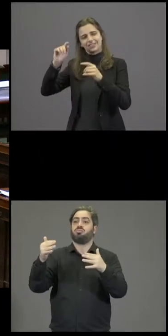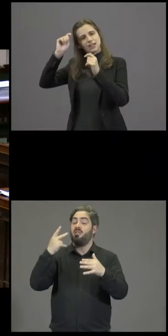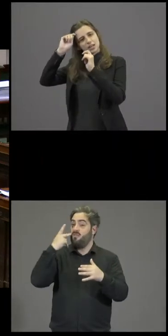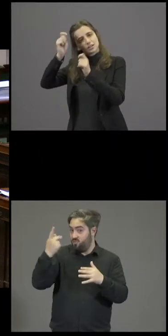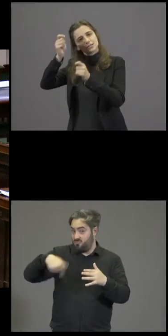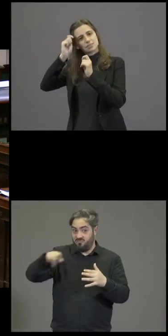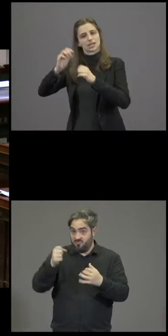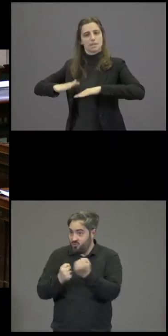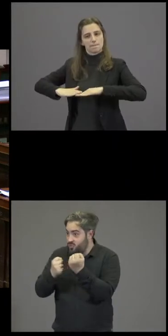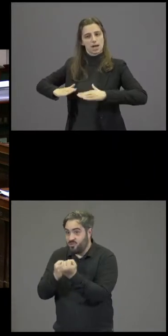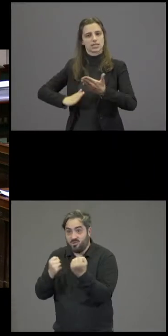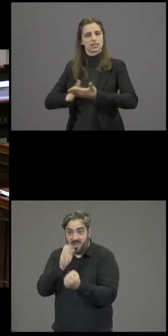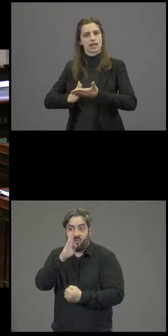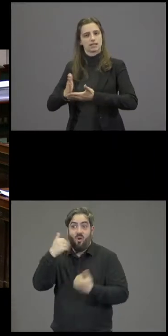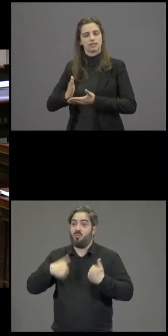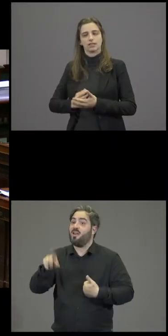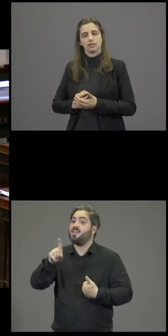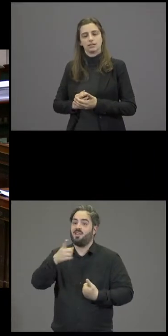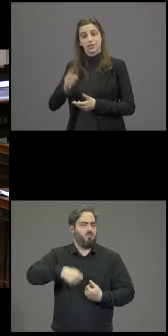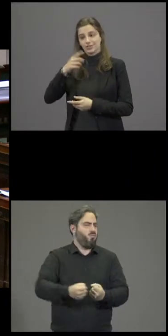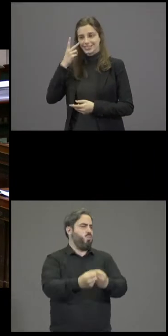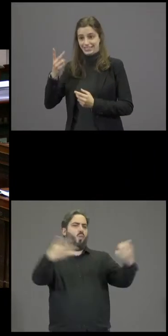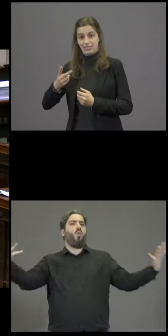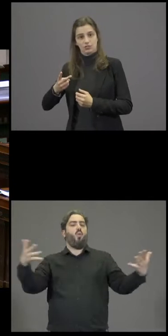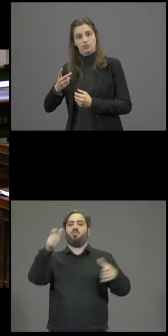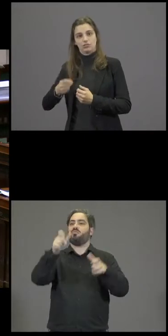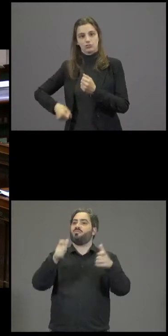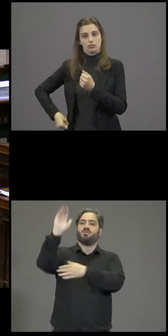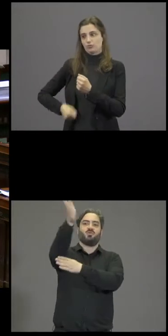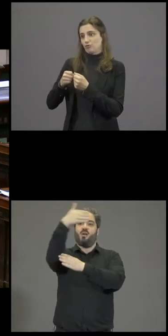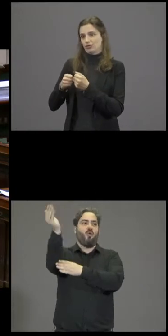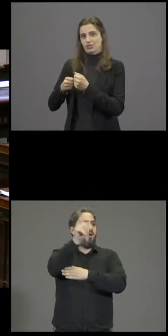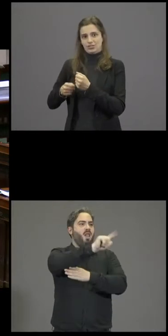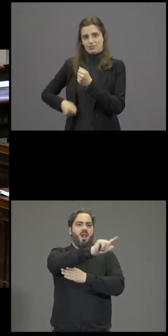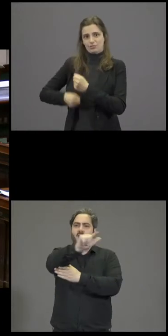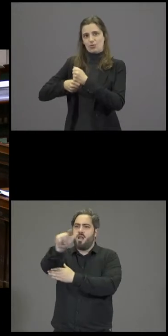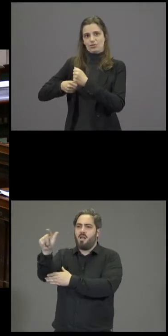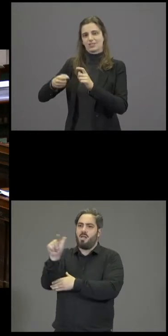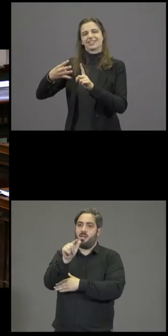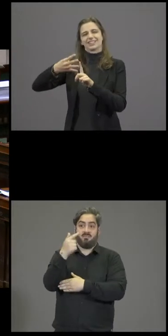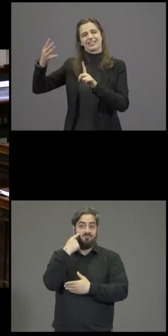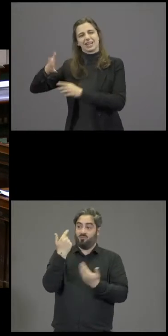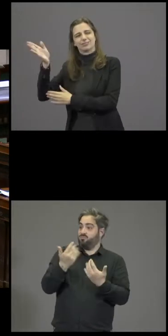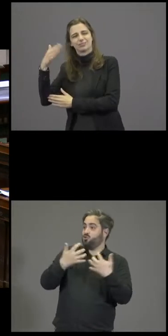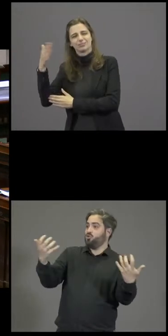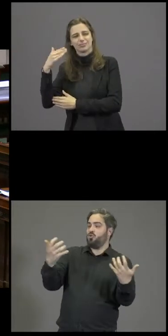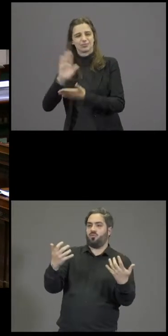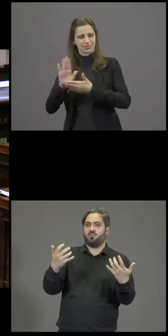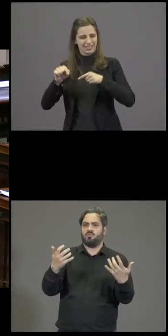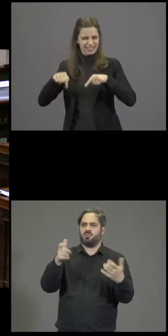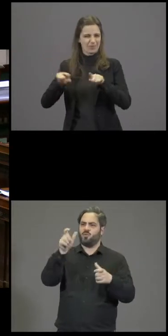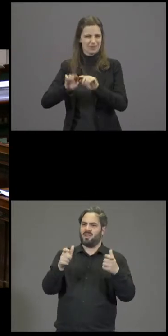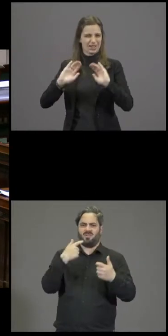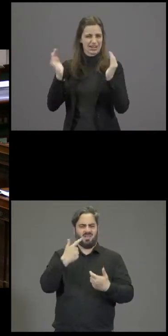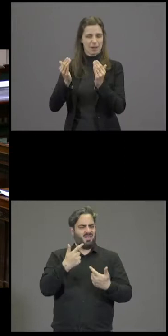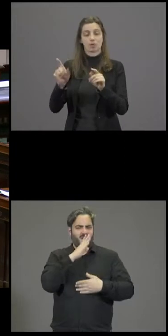droits fondamentaux, sortir leur drapeau arc-en-ciel, comme ici à la Chambre par exemple, et on les a vus les supporters de la liberté d'aimer qui